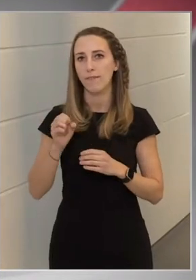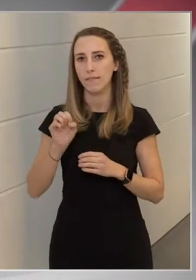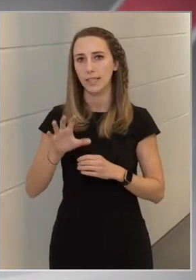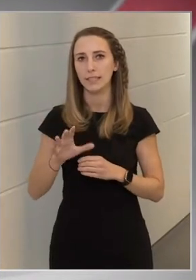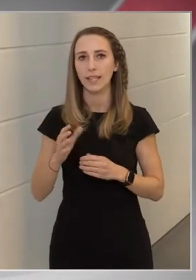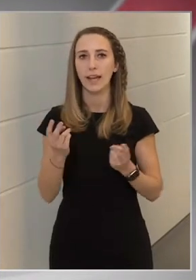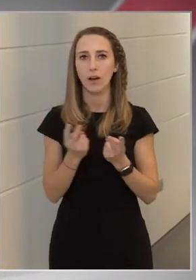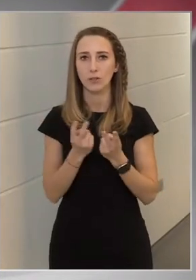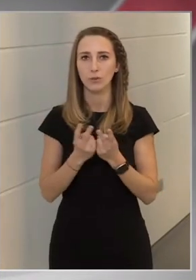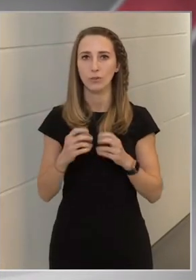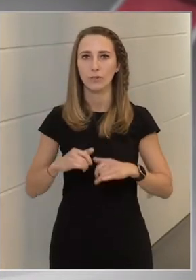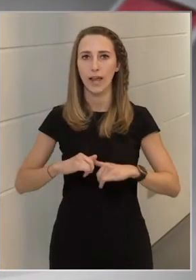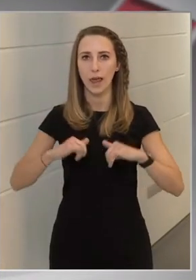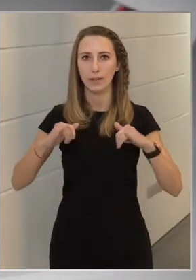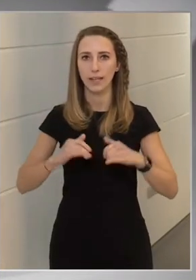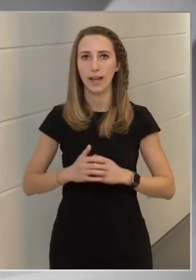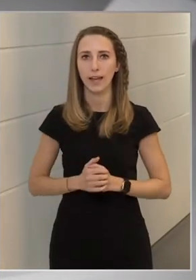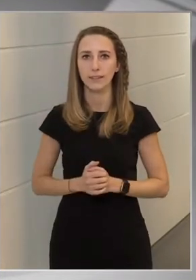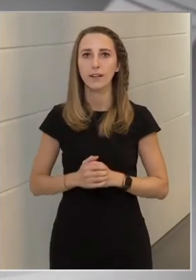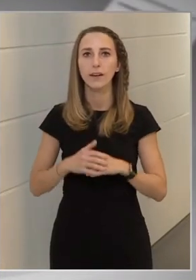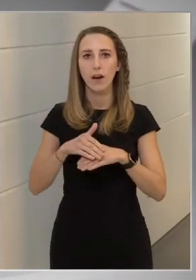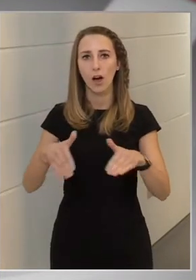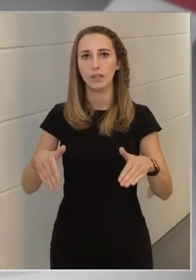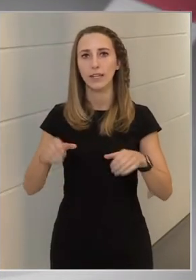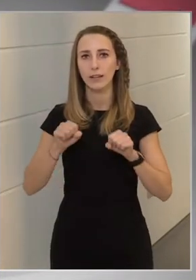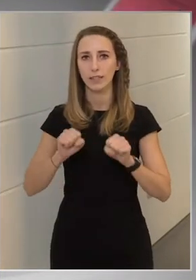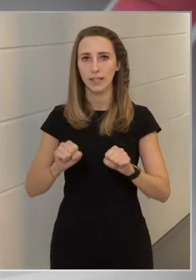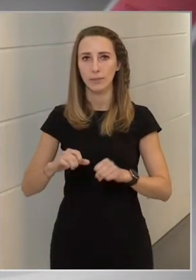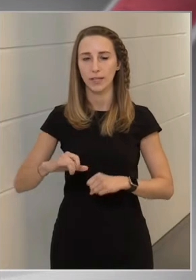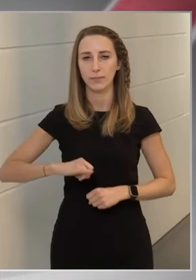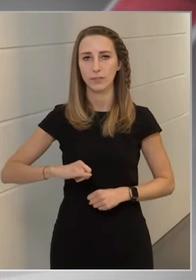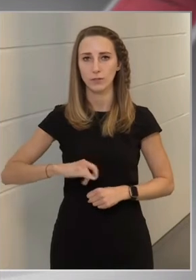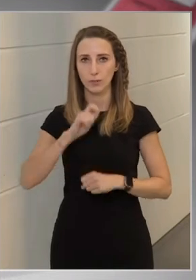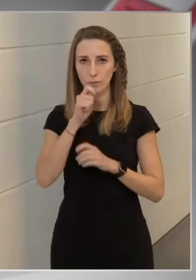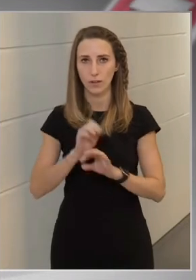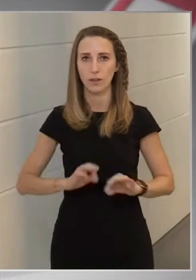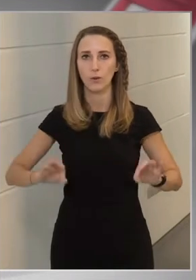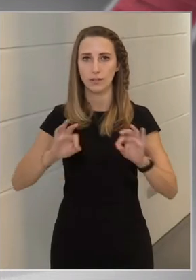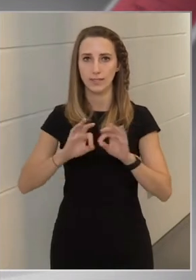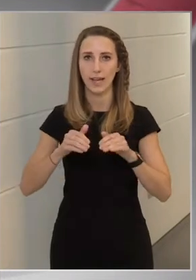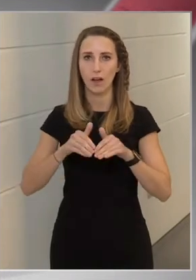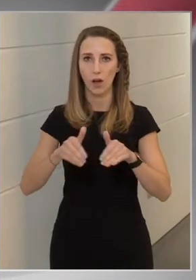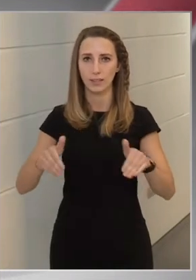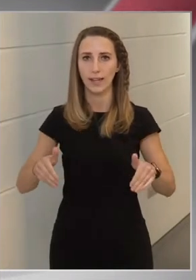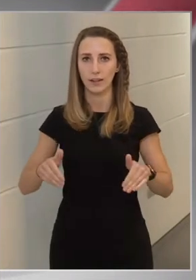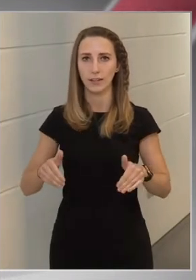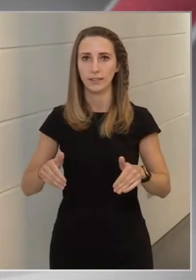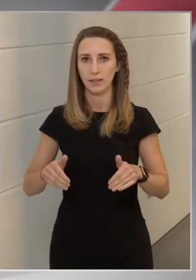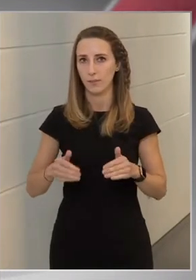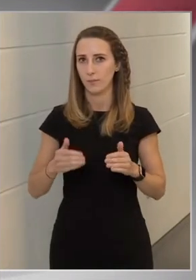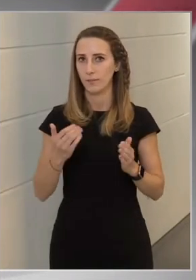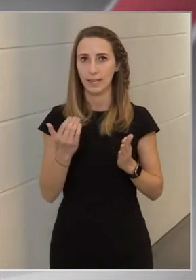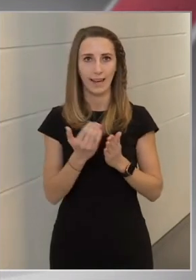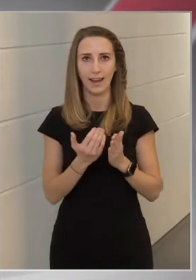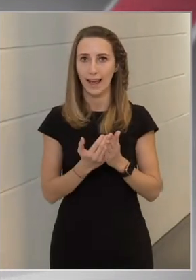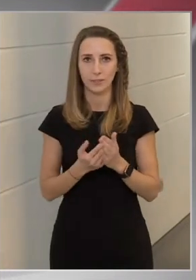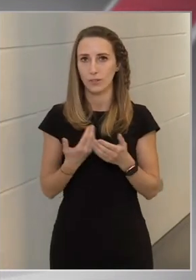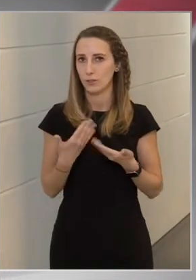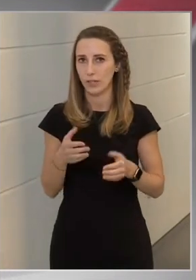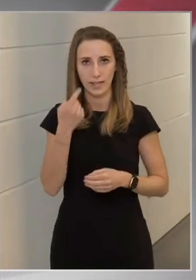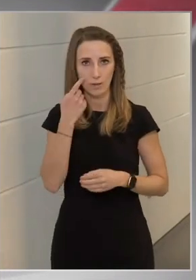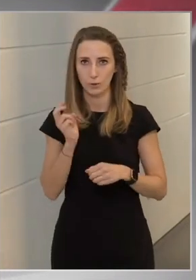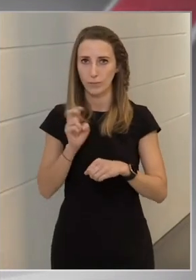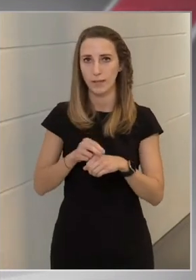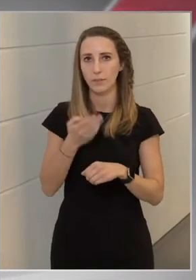előre hasonló fejleményeket. A határvédelmet biztosítjuk. Magyarország határain illegálisan senki nem tud